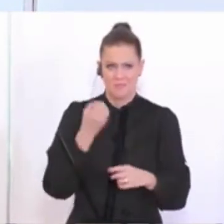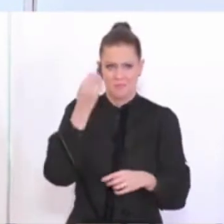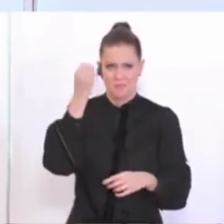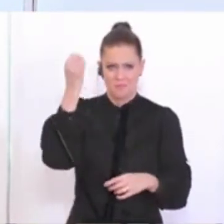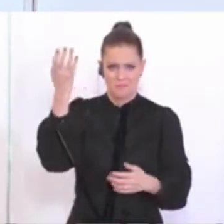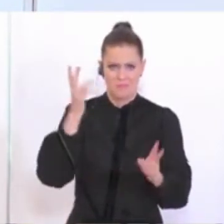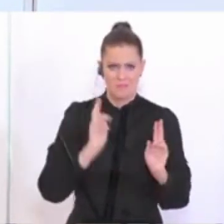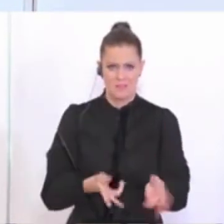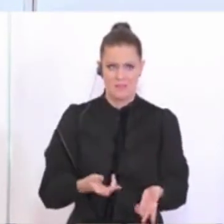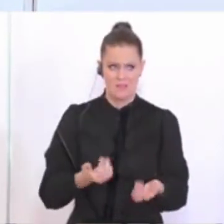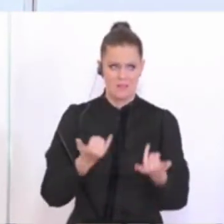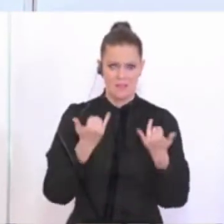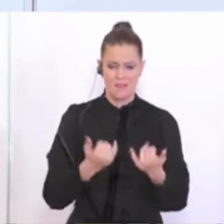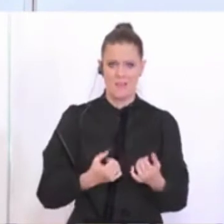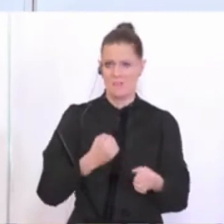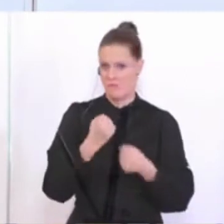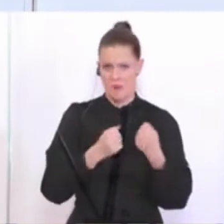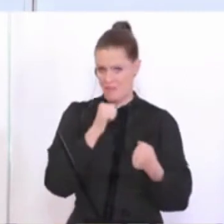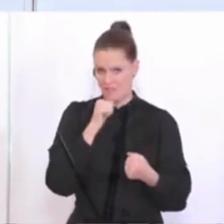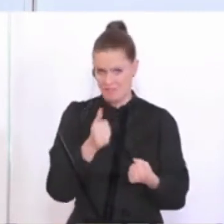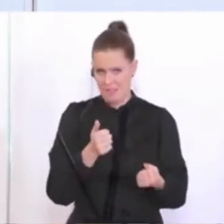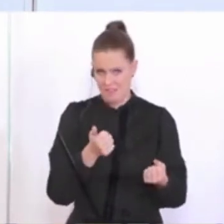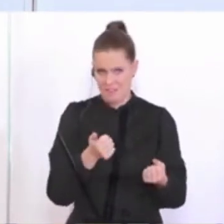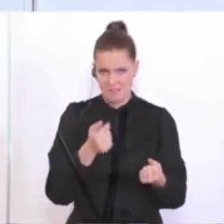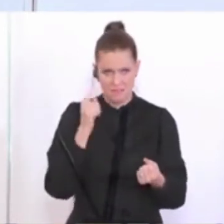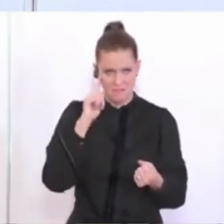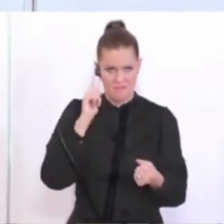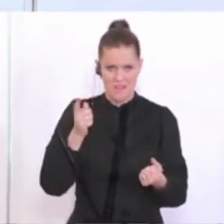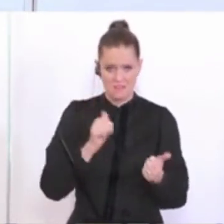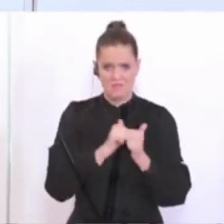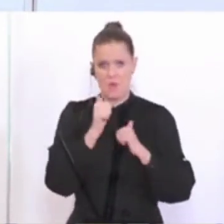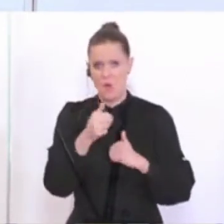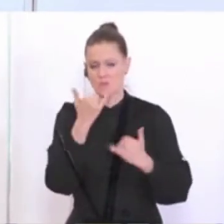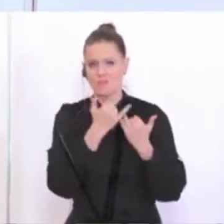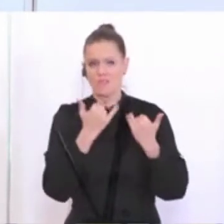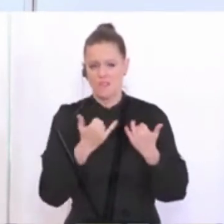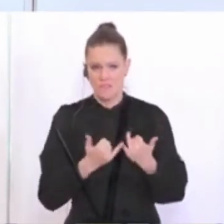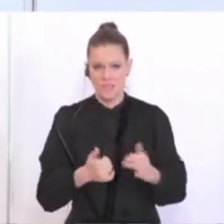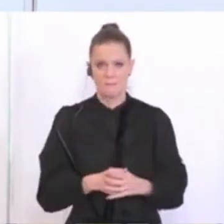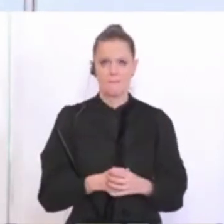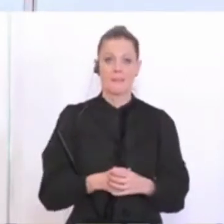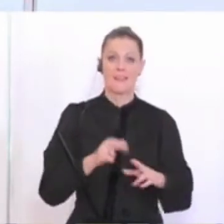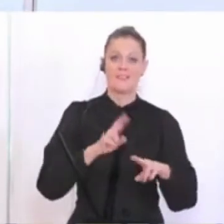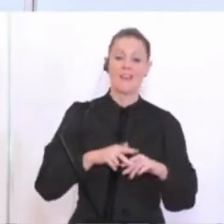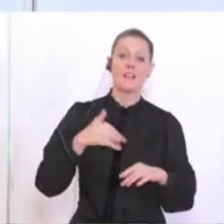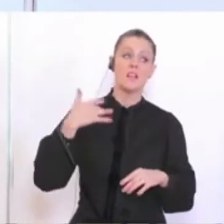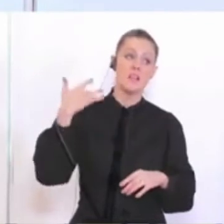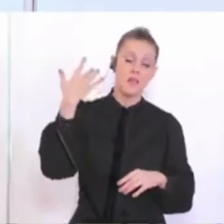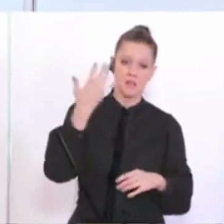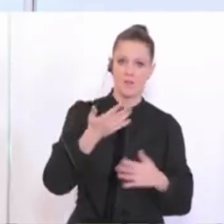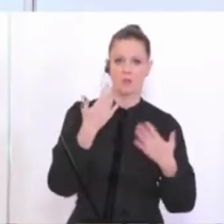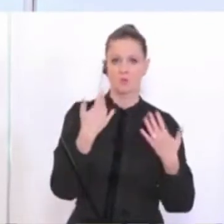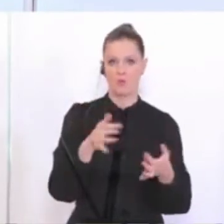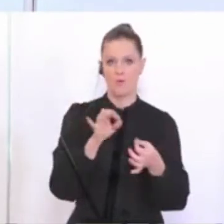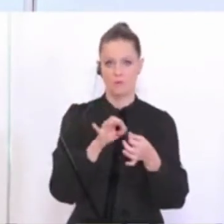Vorläufig ist das ja noch nicht in Sicht, dafür würde ich das einmal abspalten von den Überlegungen auch für den Sport. Aber wenn das einmal generell funktioniert, dann